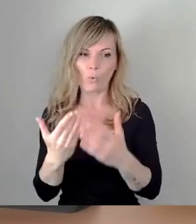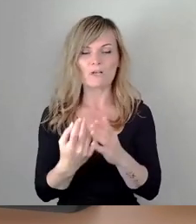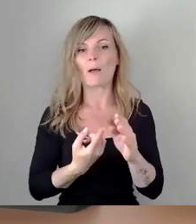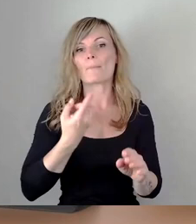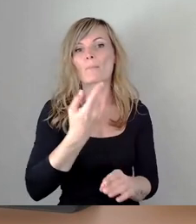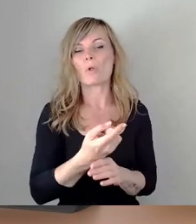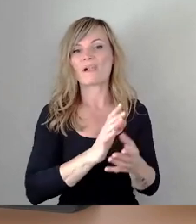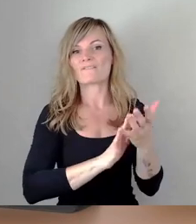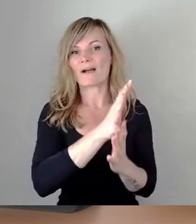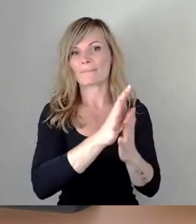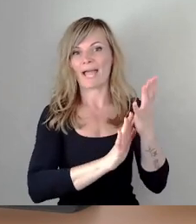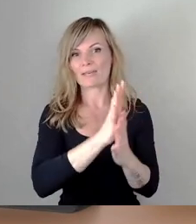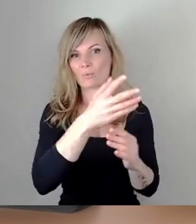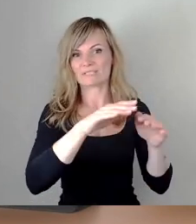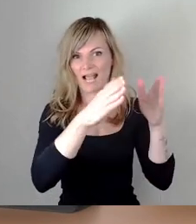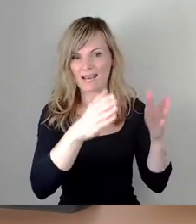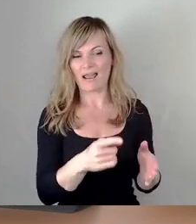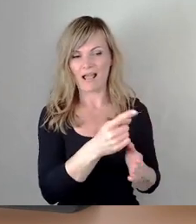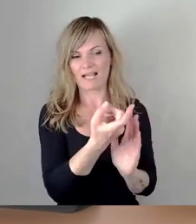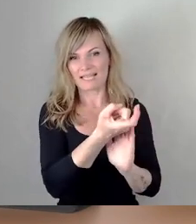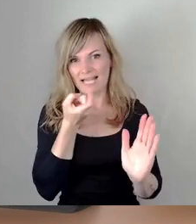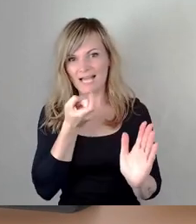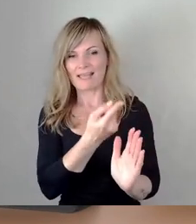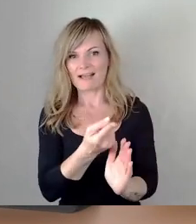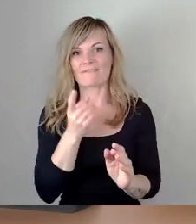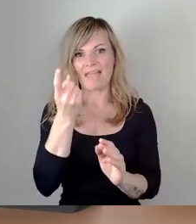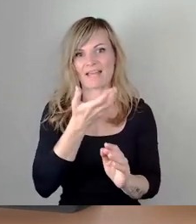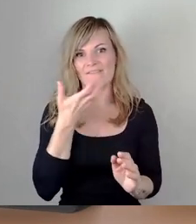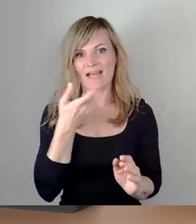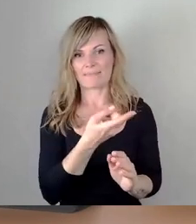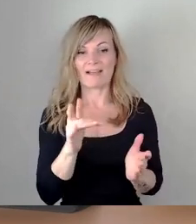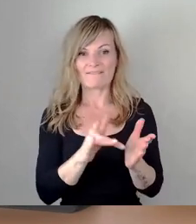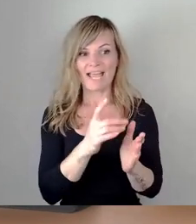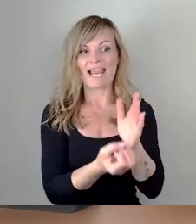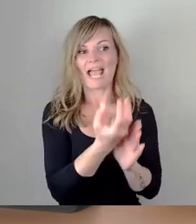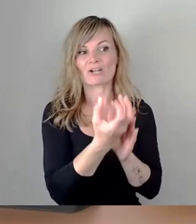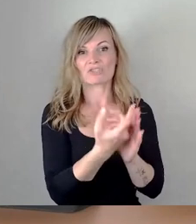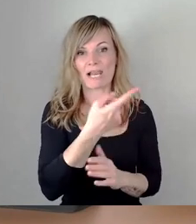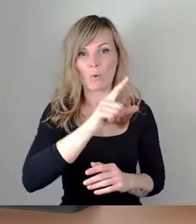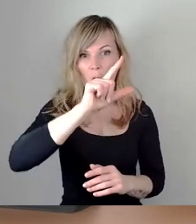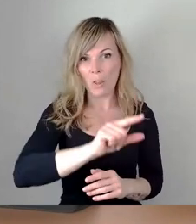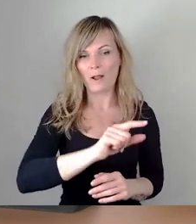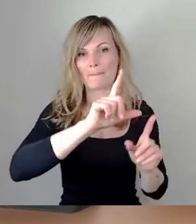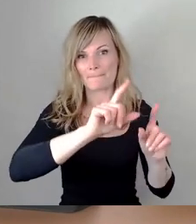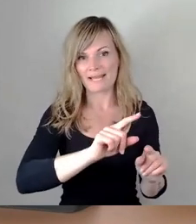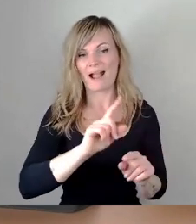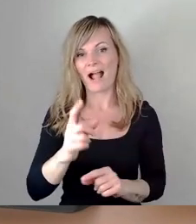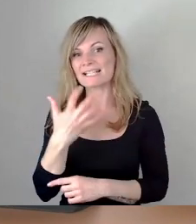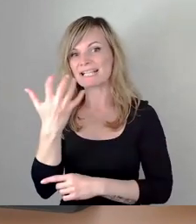die Fernwärme entstehen lassen haben, weil die kostengünstiger in der Erstellung waren als die Gasgetriebenen.